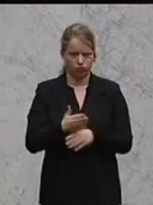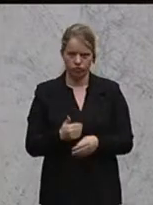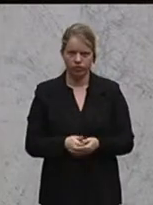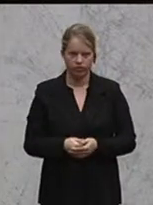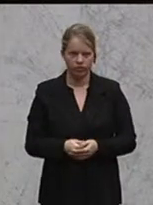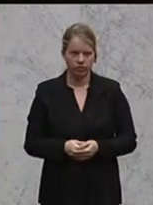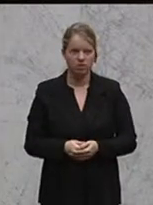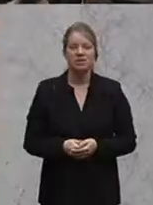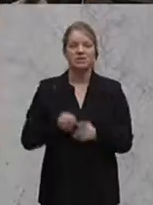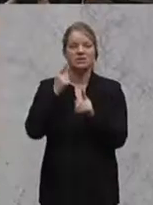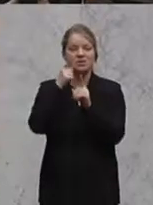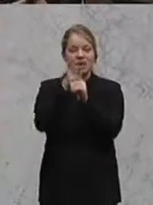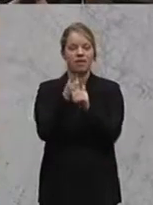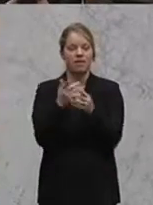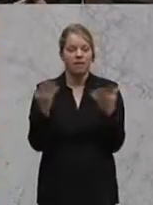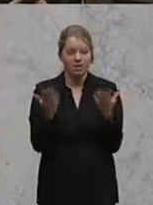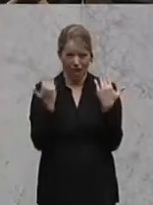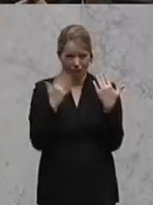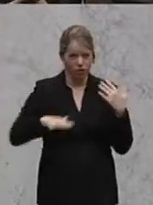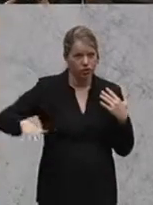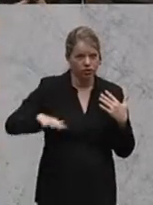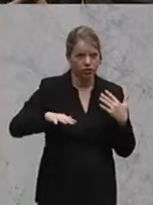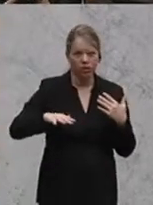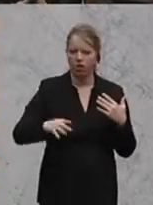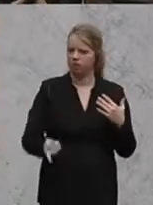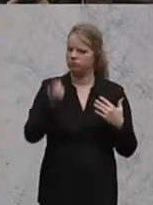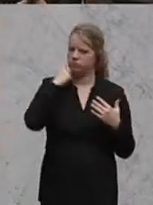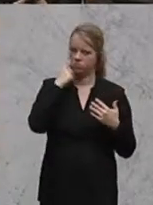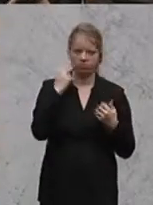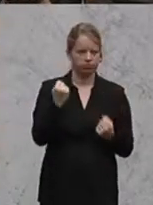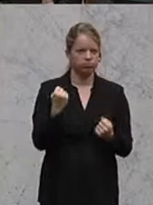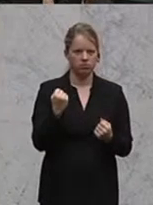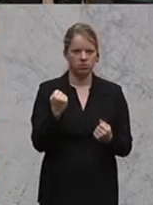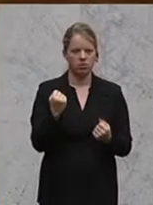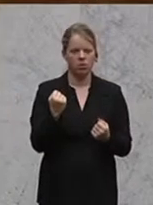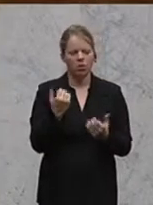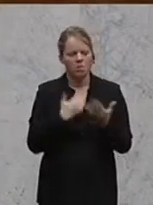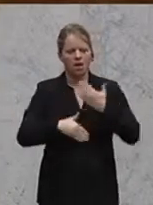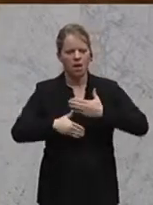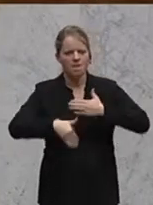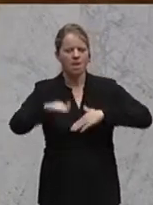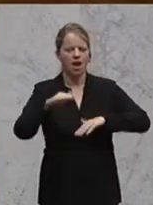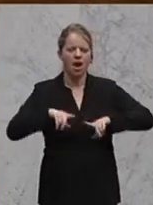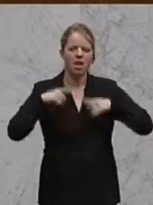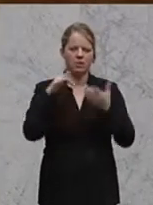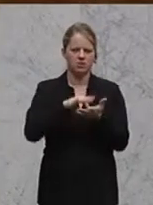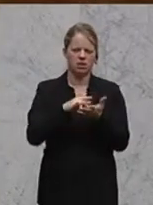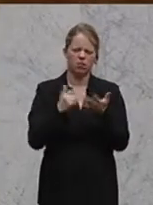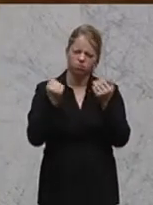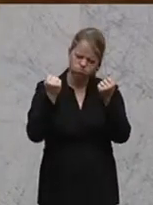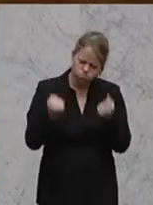Was soll das Ziel sein? Bei der Landwirtschaft sieht man es am besten, dass immer noch mehr hunderte Tonnen Lebensmittel und